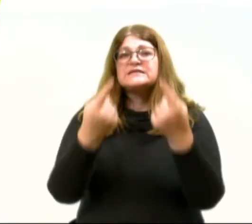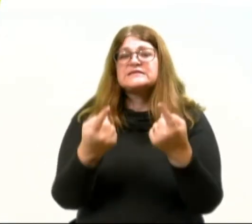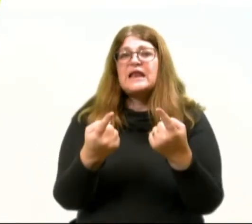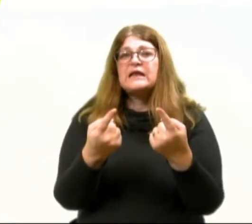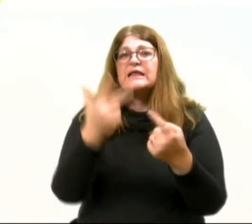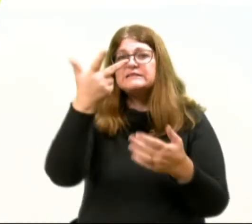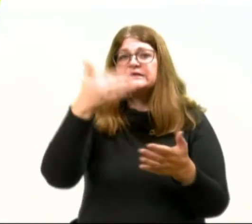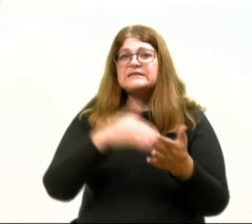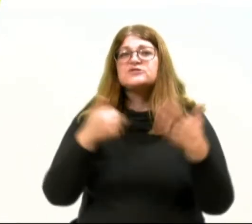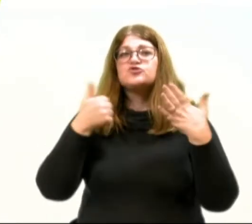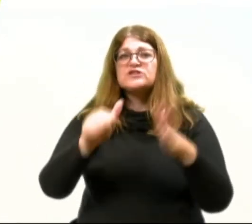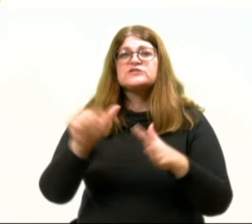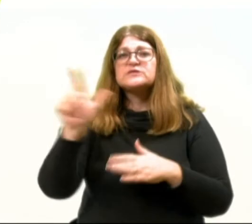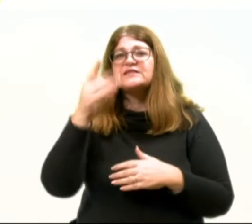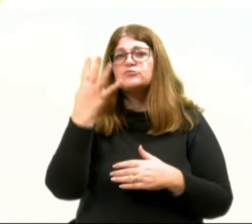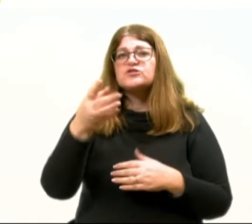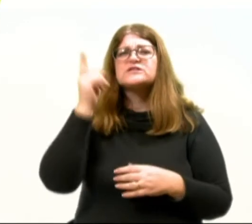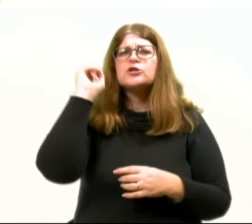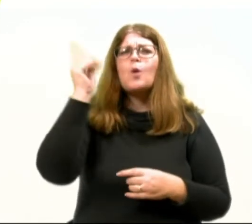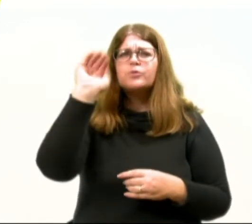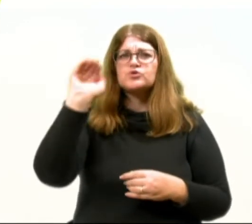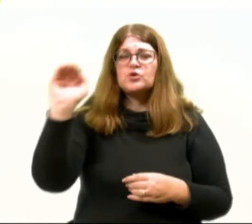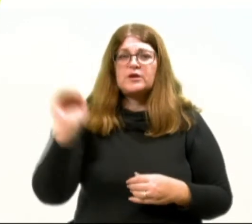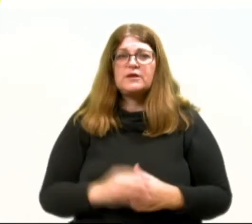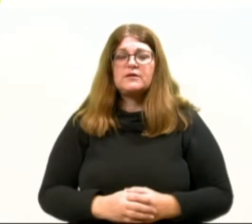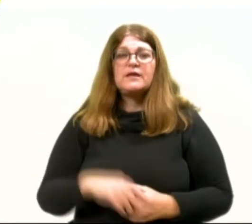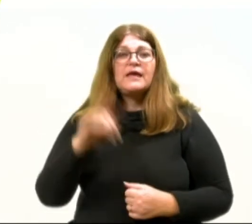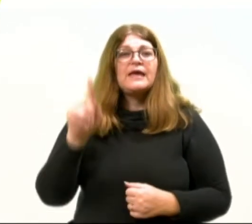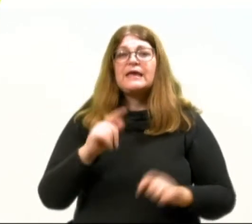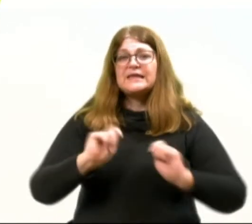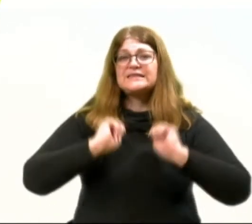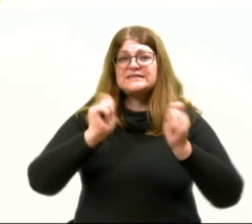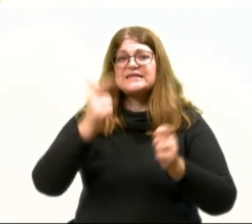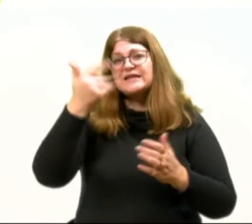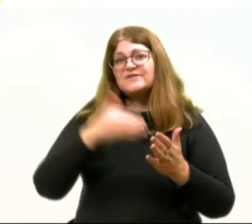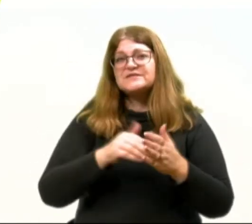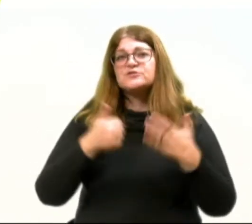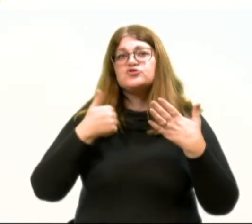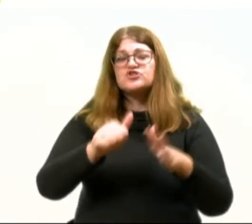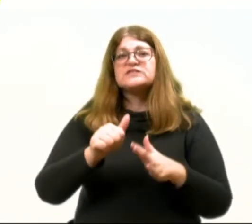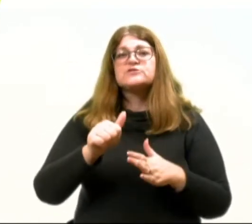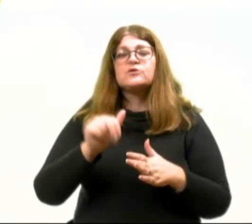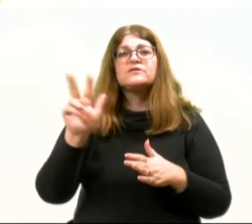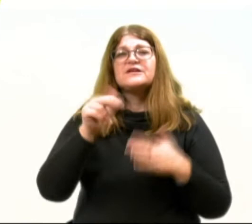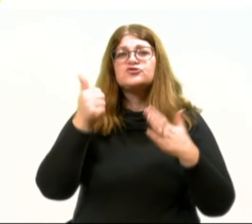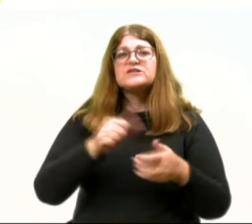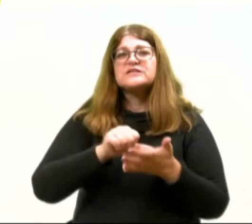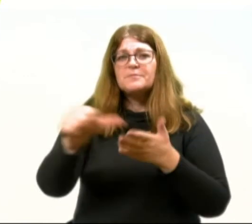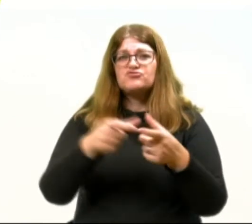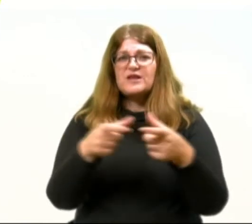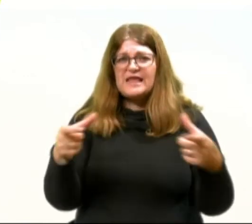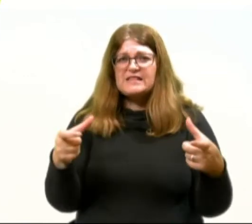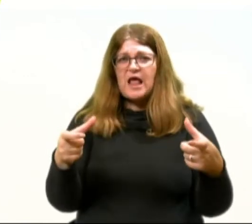3647 upozoril in izdali 2663 plačilnih nalogov.